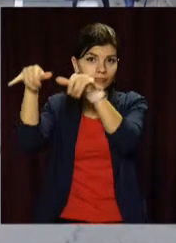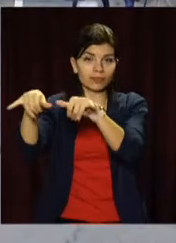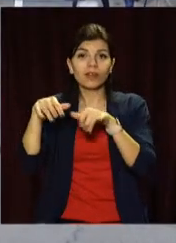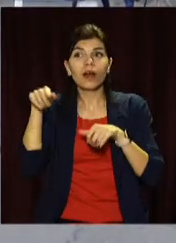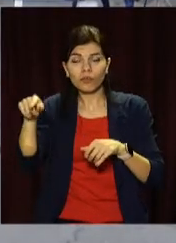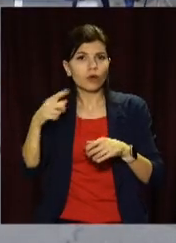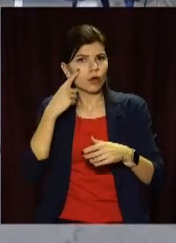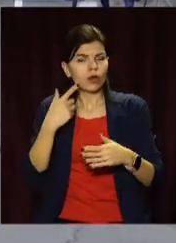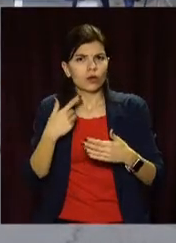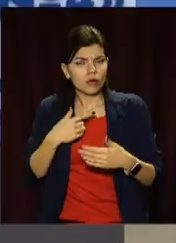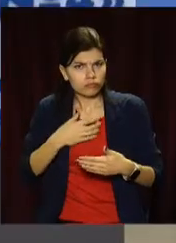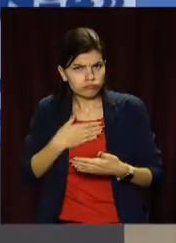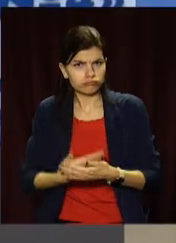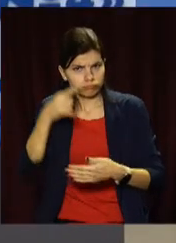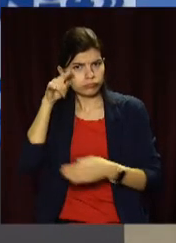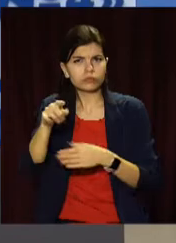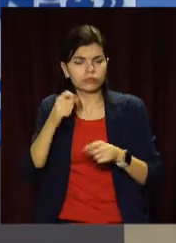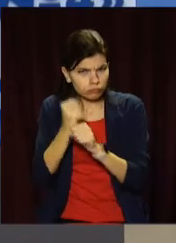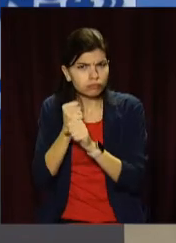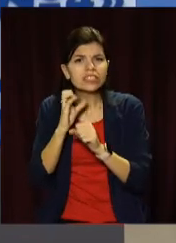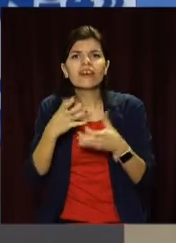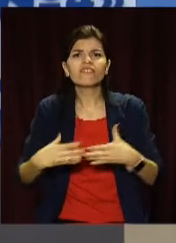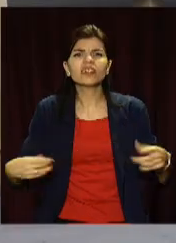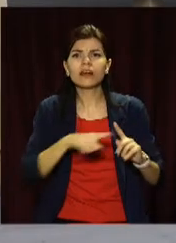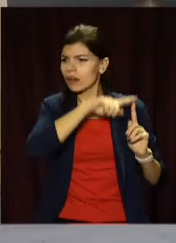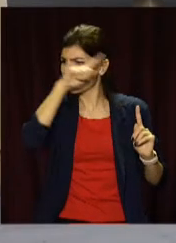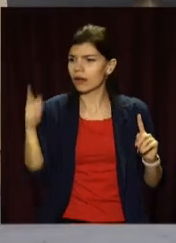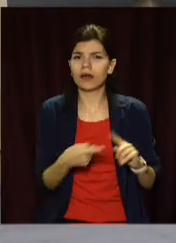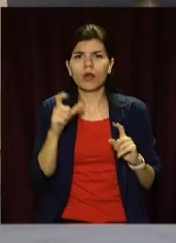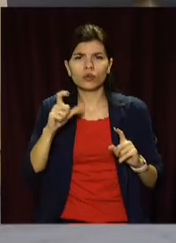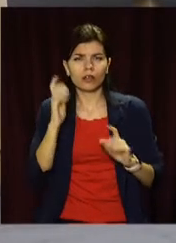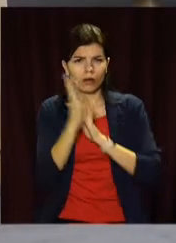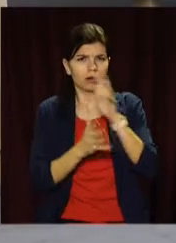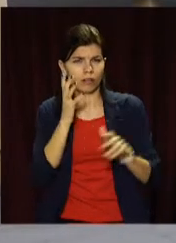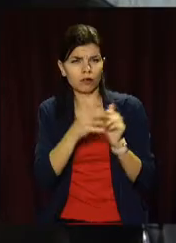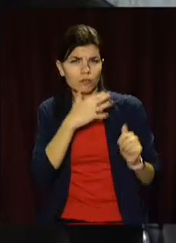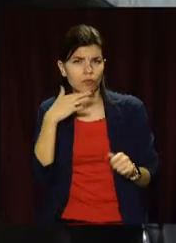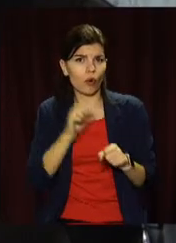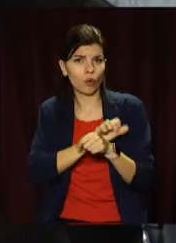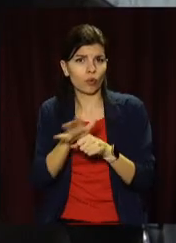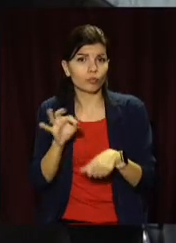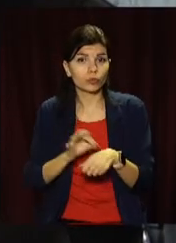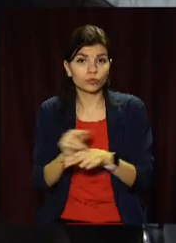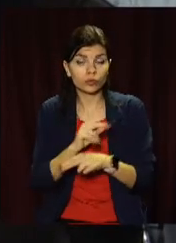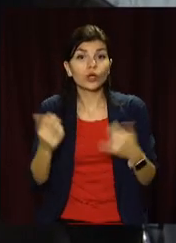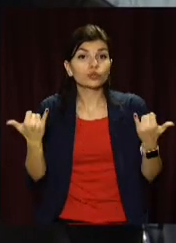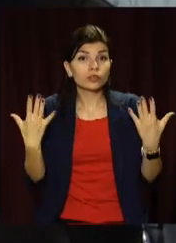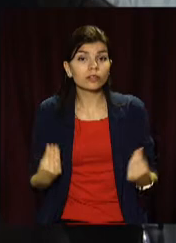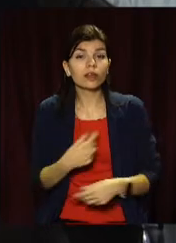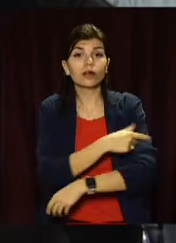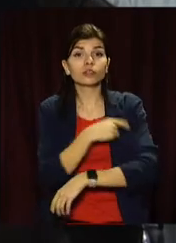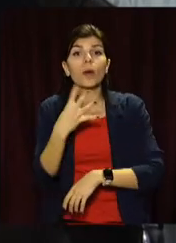– один з опорних у місті, який з весни щодня приймає десятки пацієнтів з коронавірусом. На сьогоднішній день четвертої